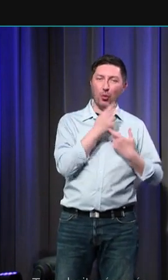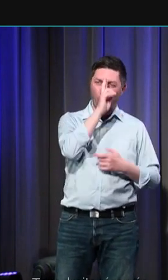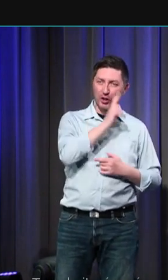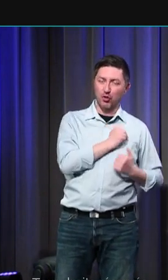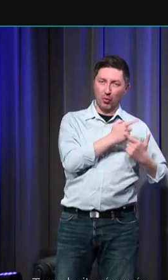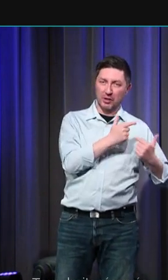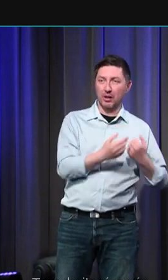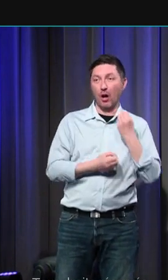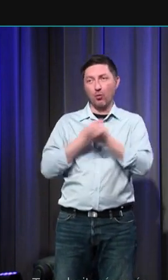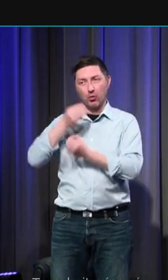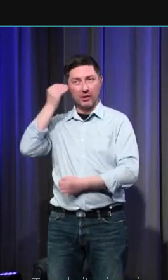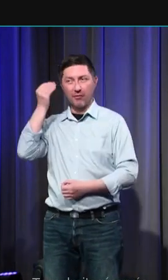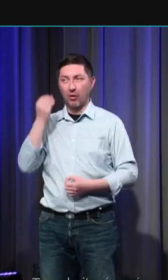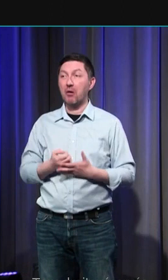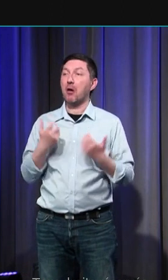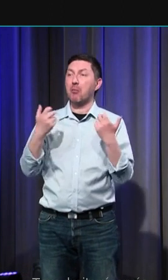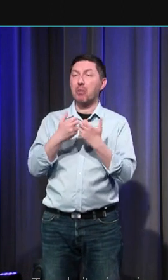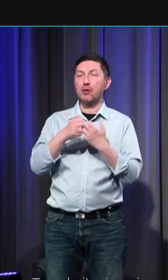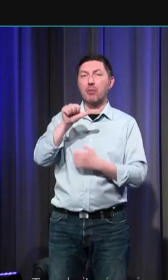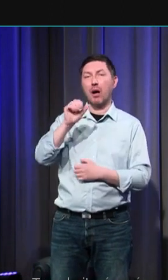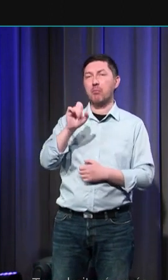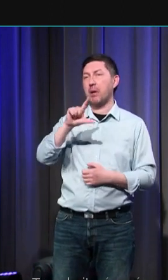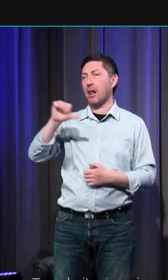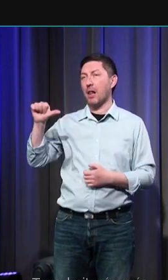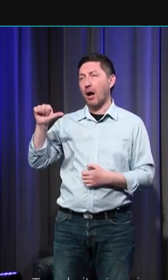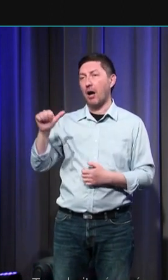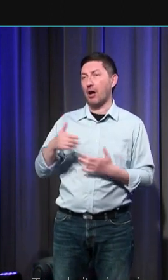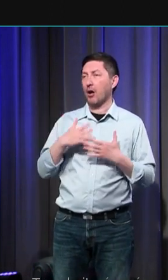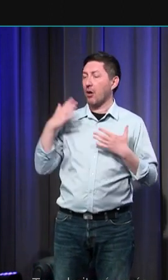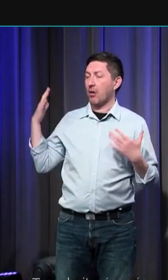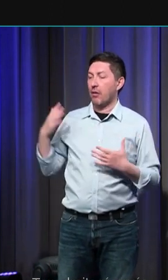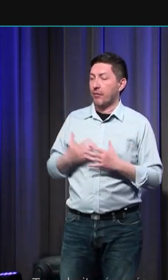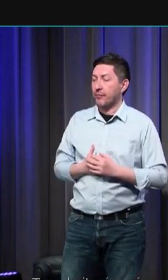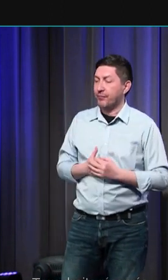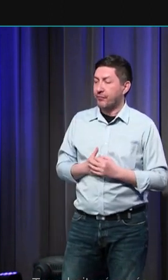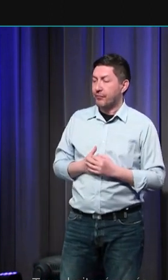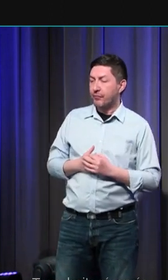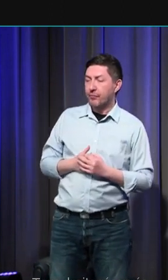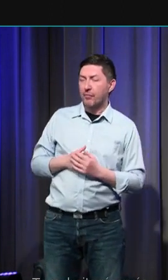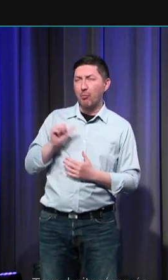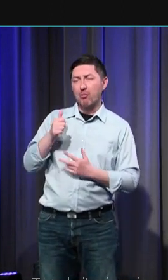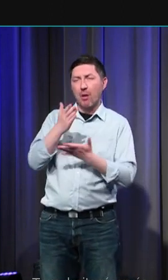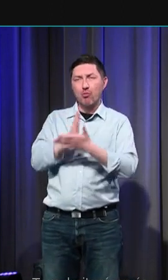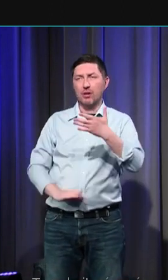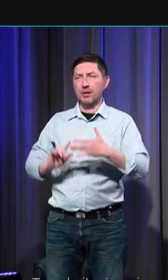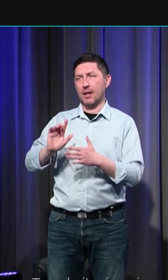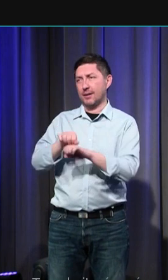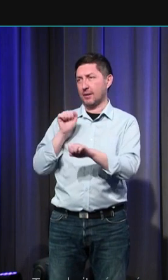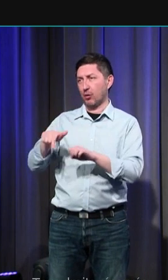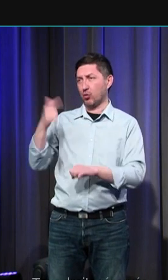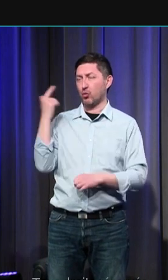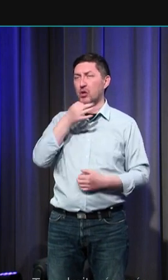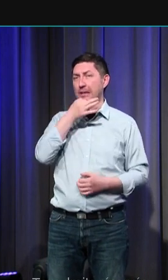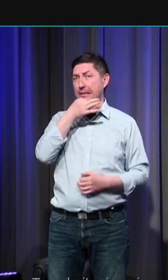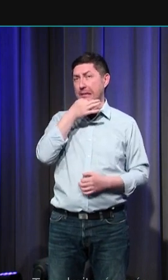Abélard, par exemple, le grand logicien de la montagne Sainte-Geneviève, donc dans la première moitié du XIIe siècle, affirme